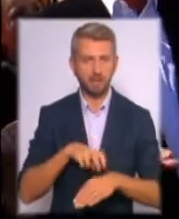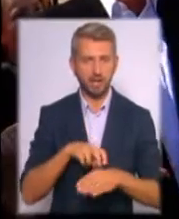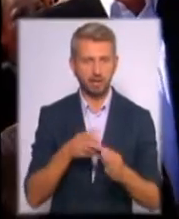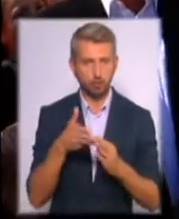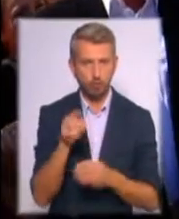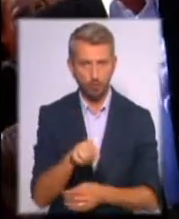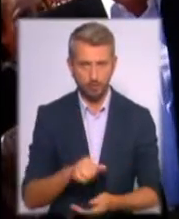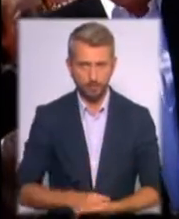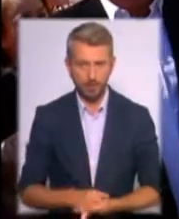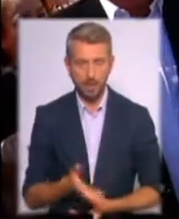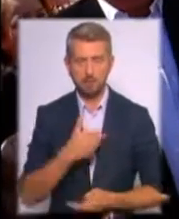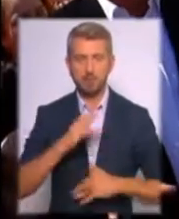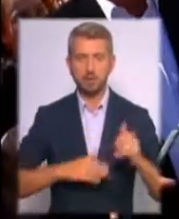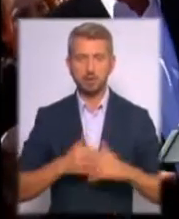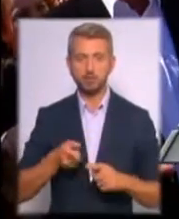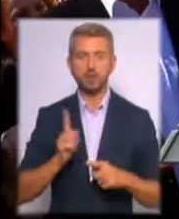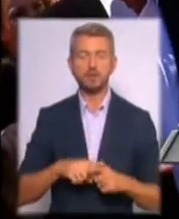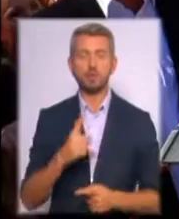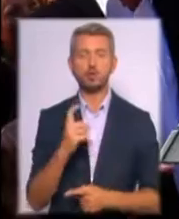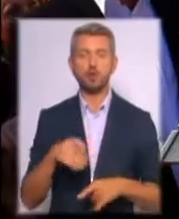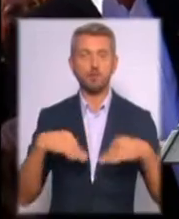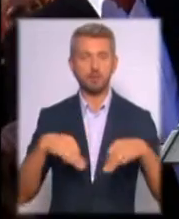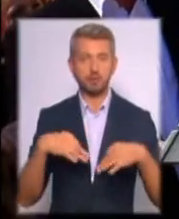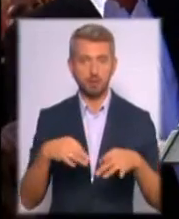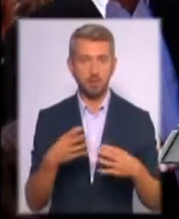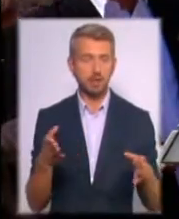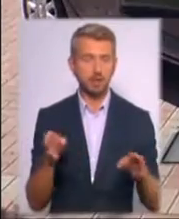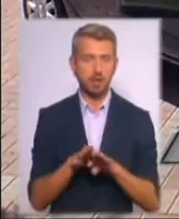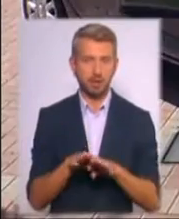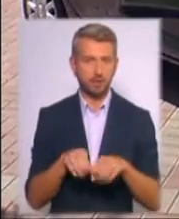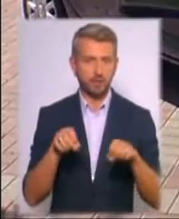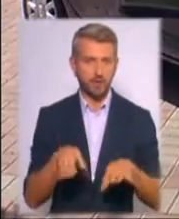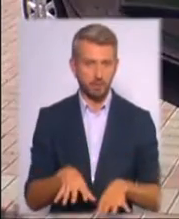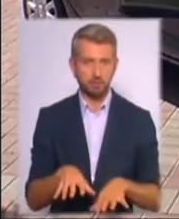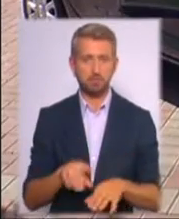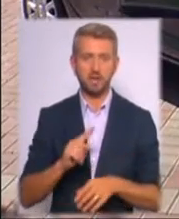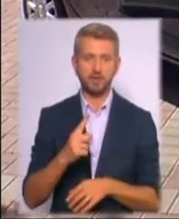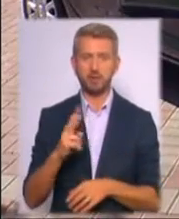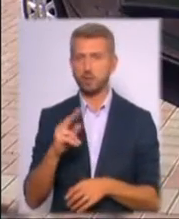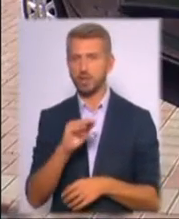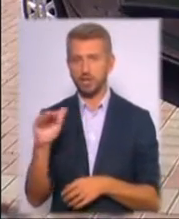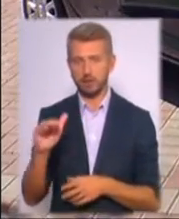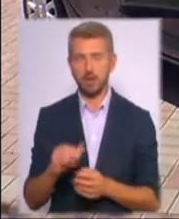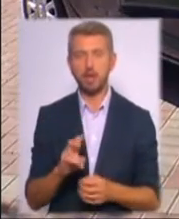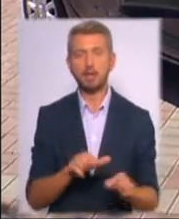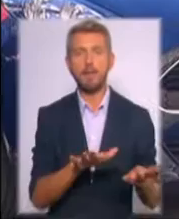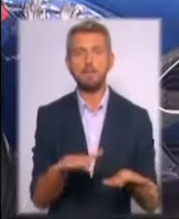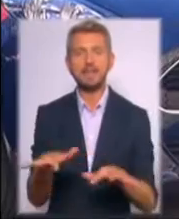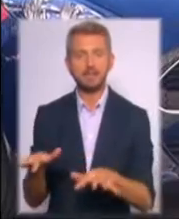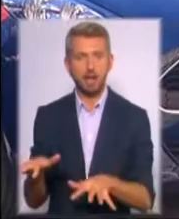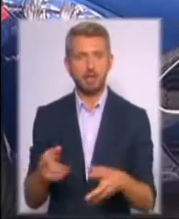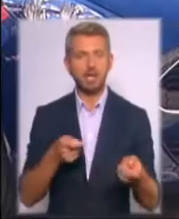практично оціми ста фордами закриваємо первинну і вторинну ланку. На місцях керівники